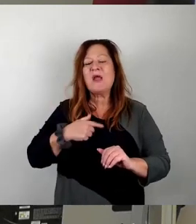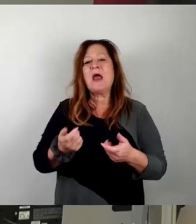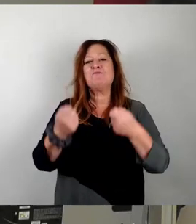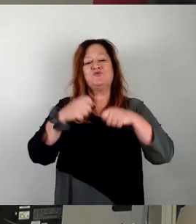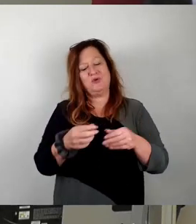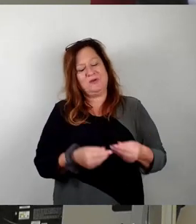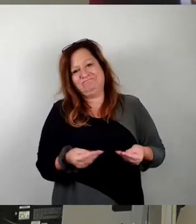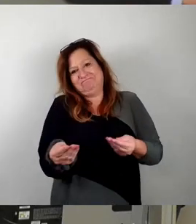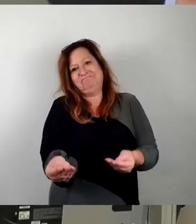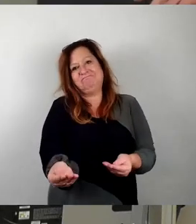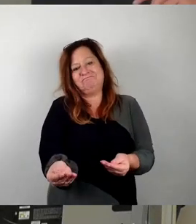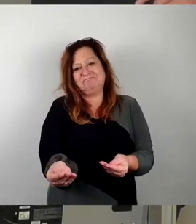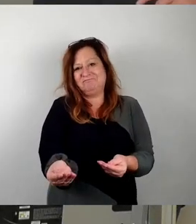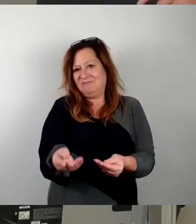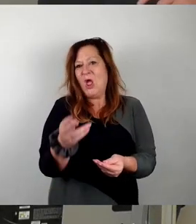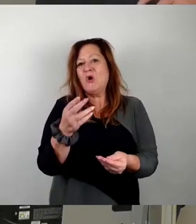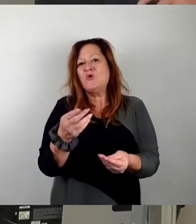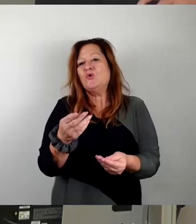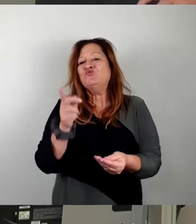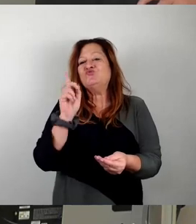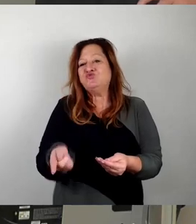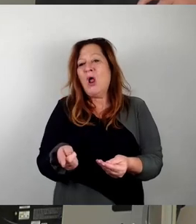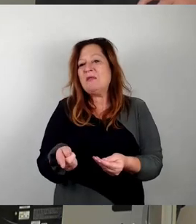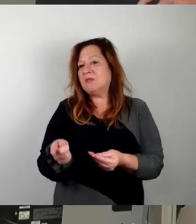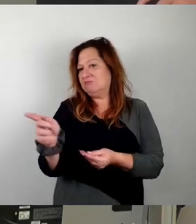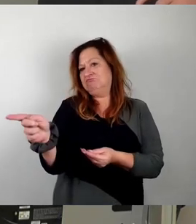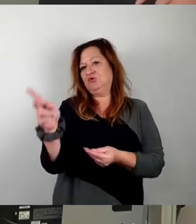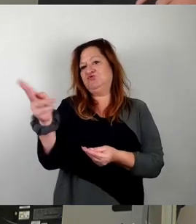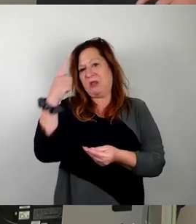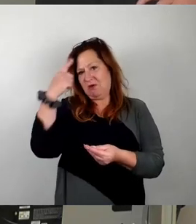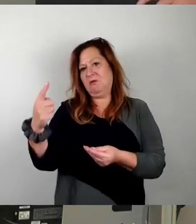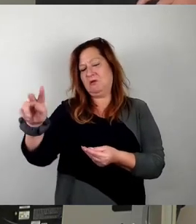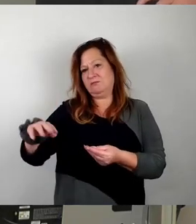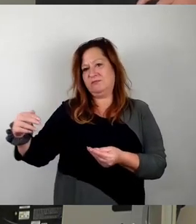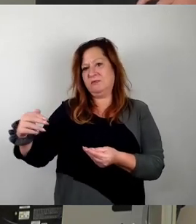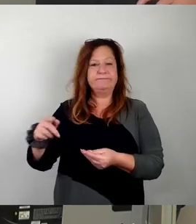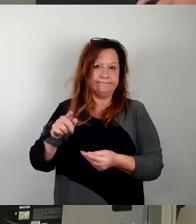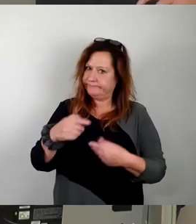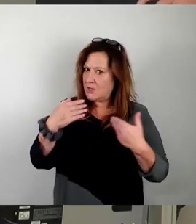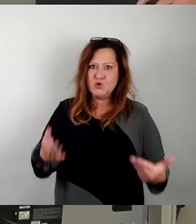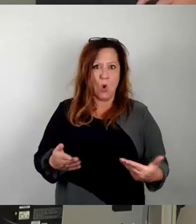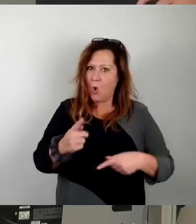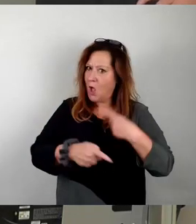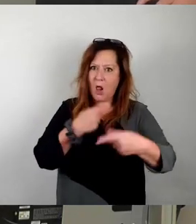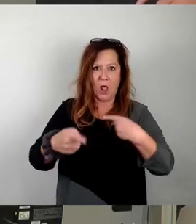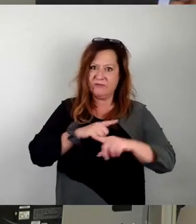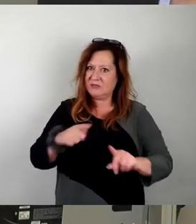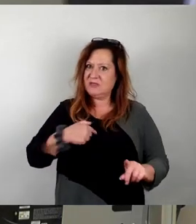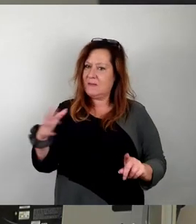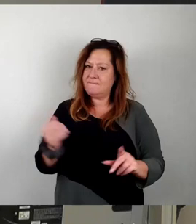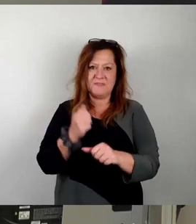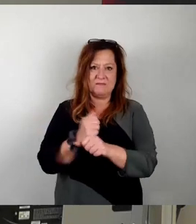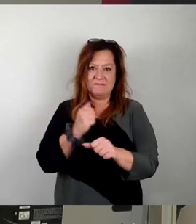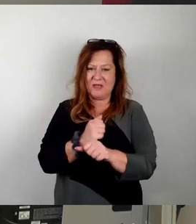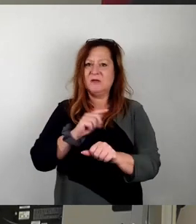und die Schuld den Stadtrat in die Schule schieben. Bei dieser Art der Ermächtigung machen wir nicht mit. Deswegen haben wir gemeinsam mit den Freien Wählern diesen Antrag